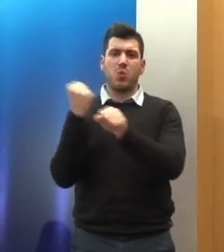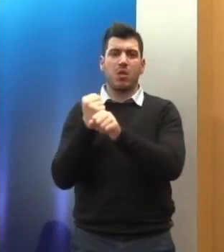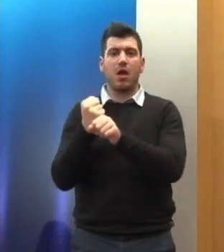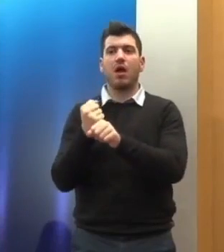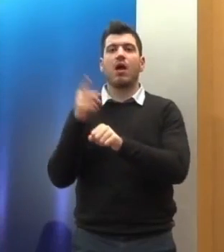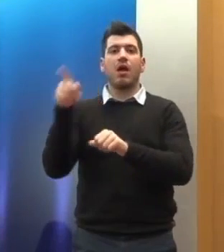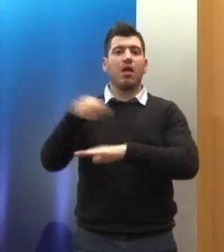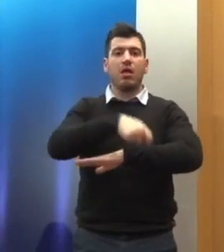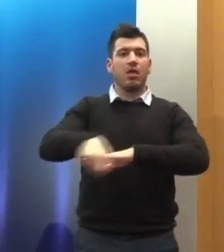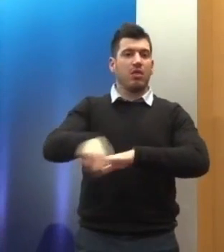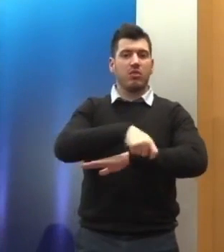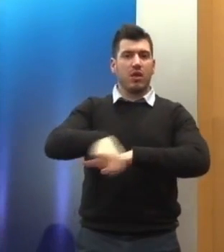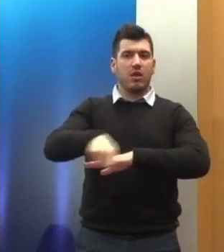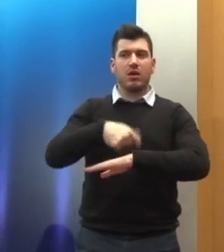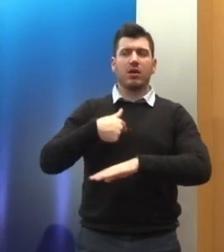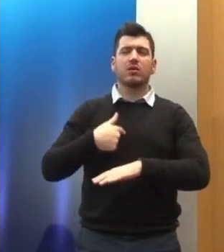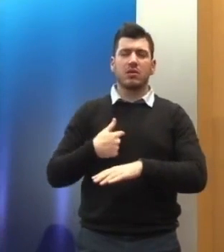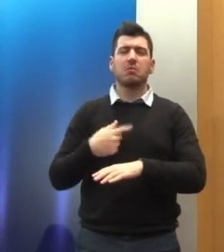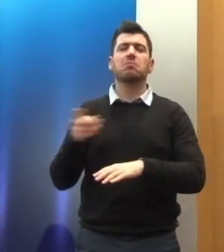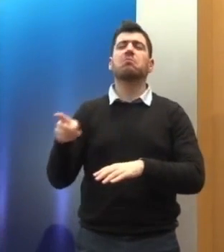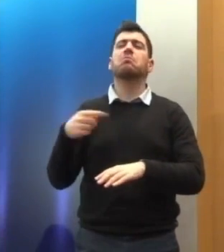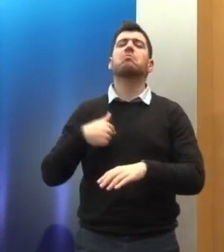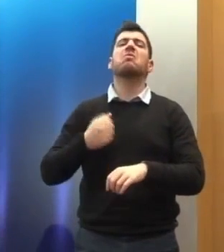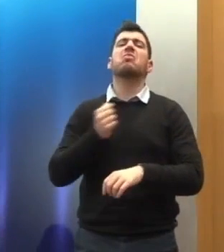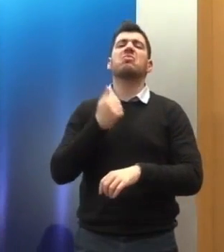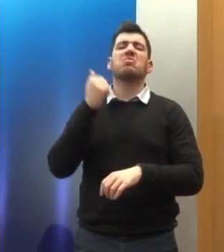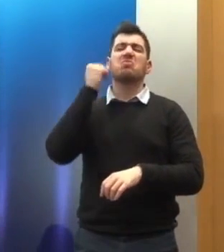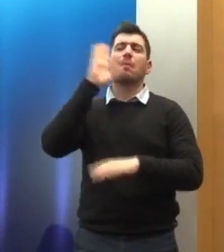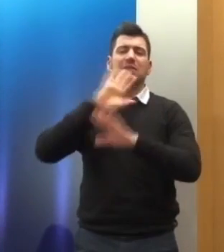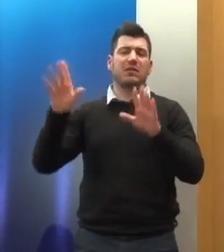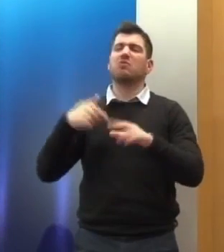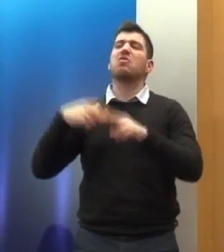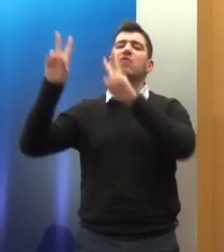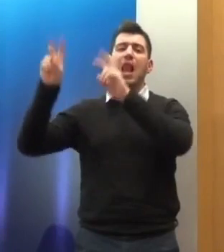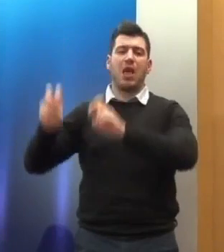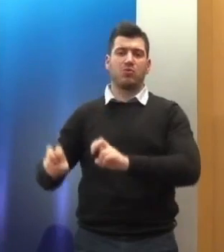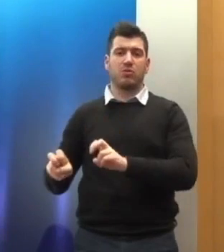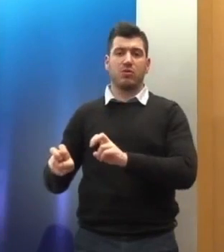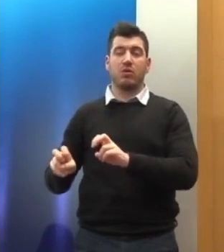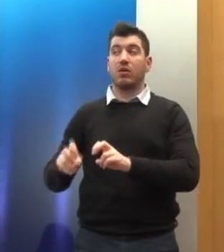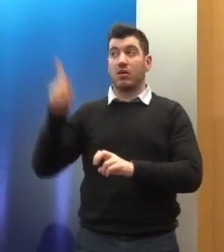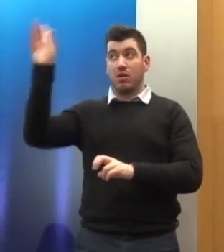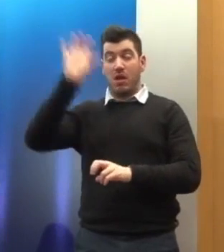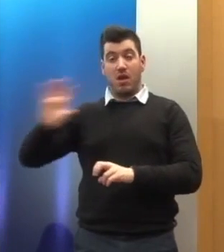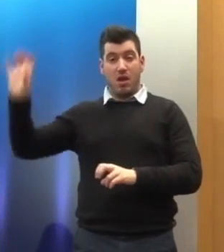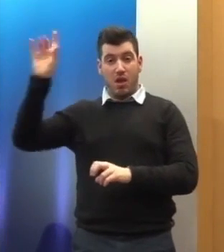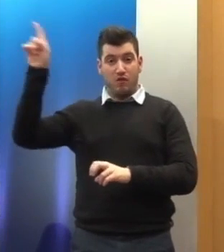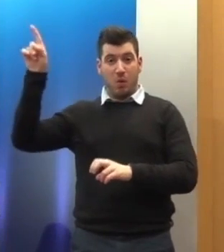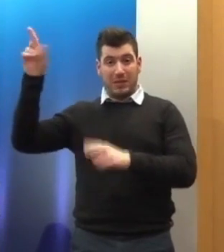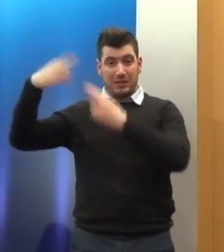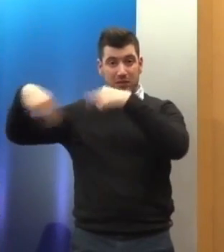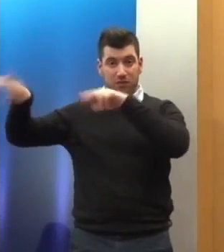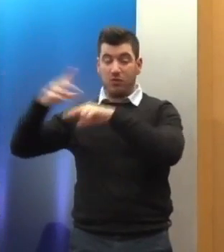δικαστήρια την ύπαρξη συκοφαντικής της φήμισης. Θα ήθελα να πω στο σημείο αυτό ότι το Συμβούλιο της Ευρώπης οθεί τα κράτη να